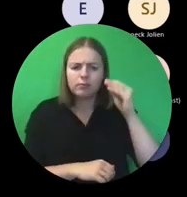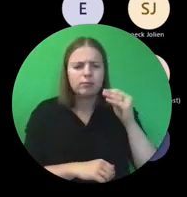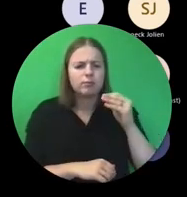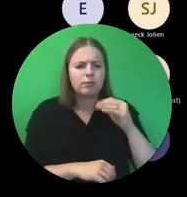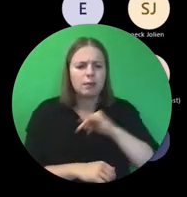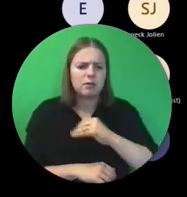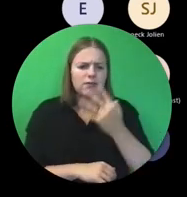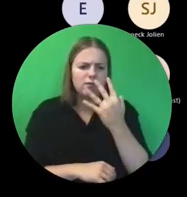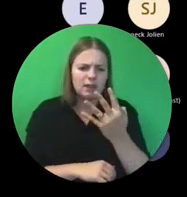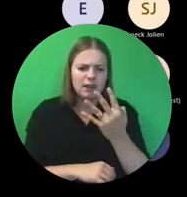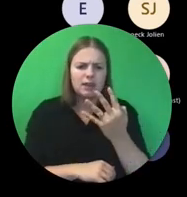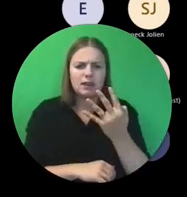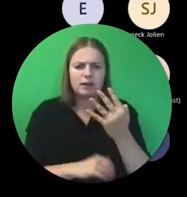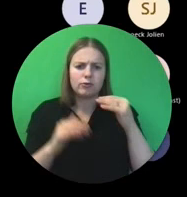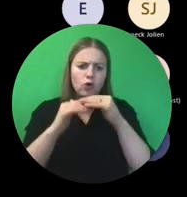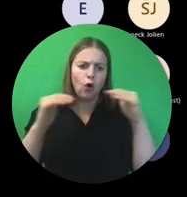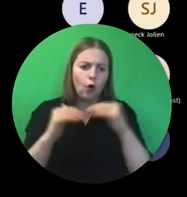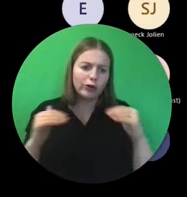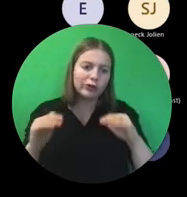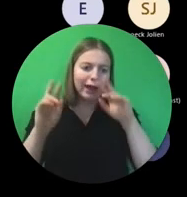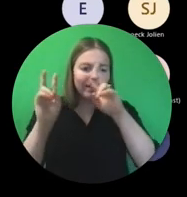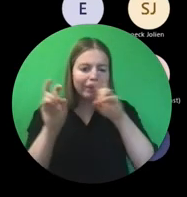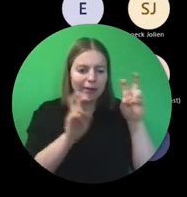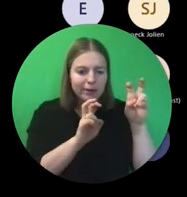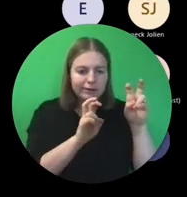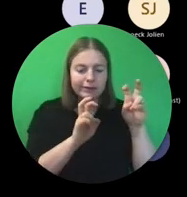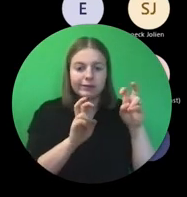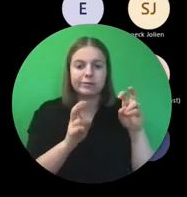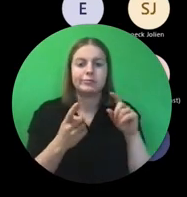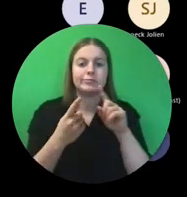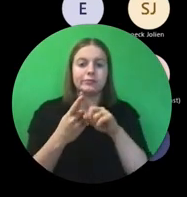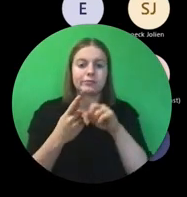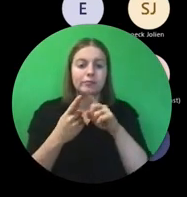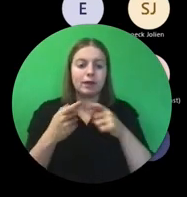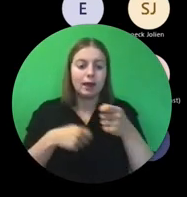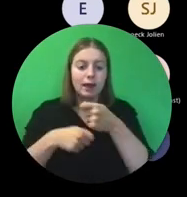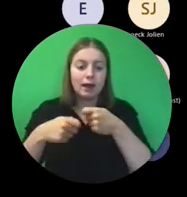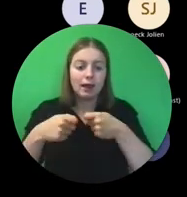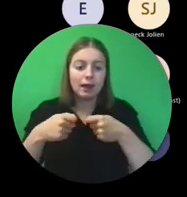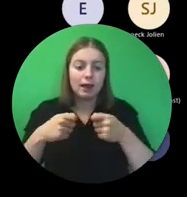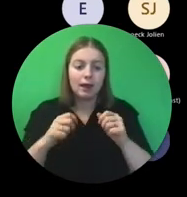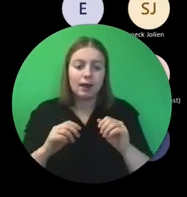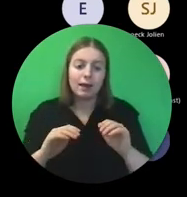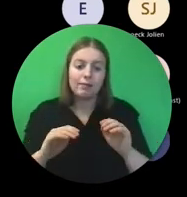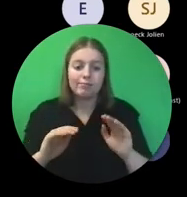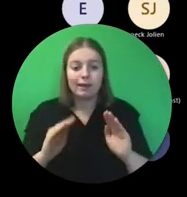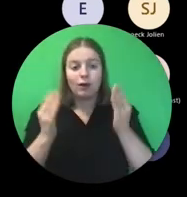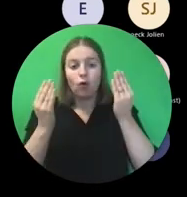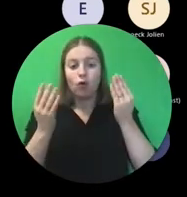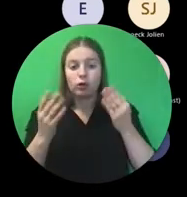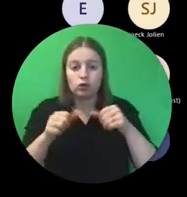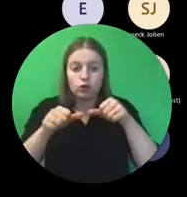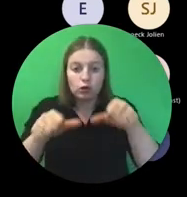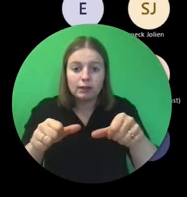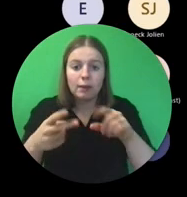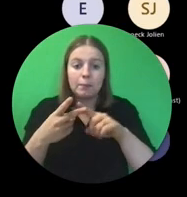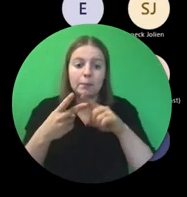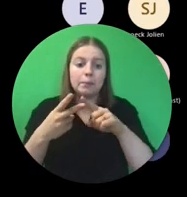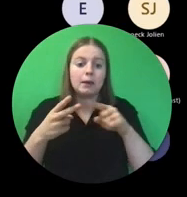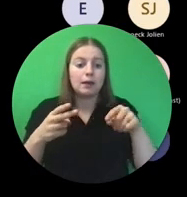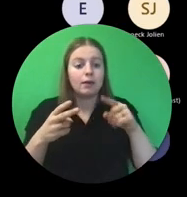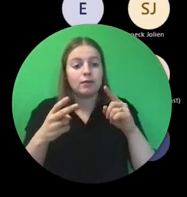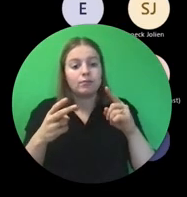horizontale thema's. De ecologische duurzaamheid. De inclusie en